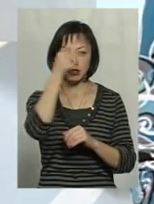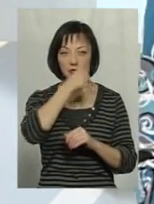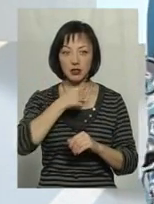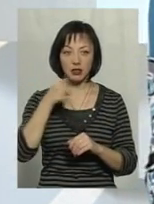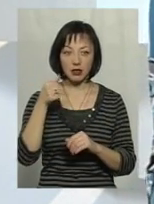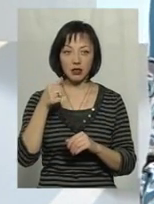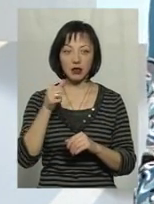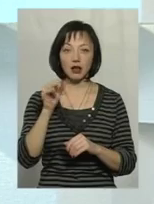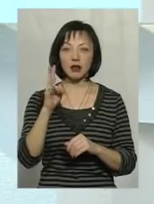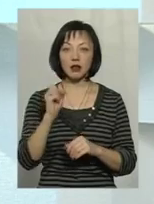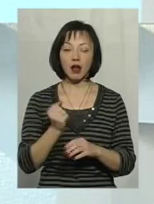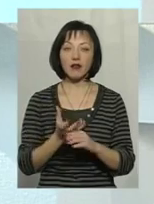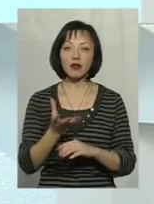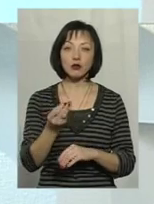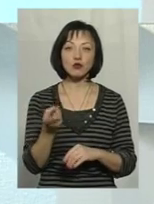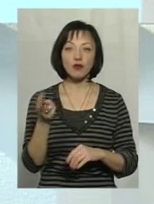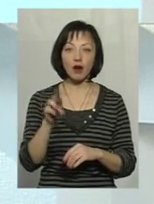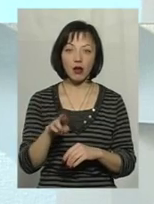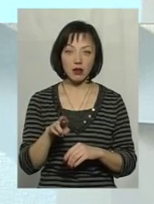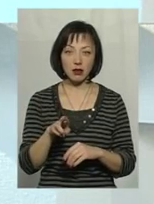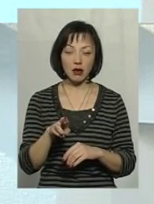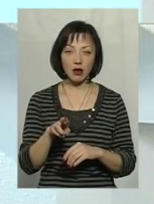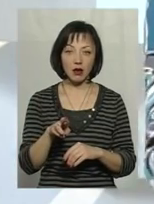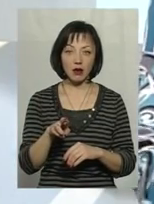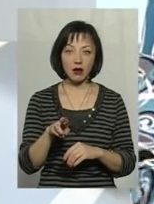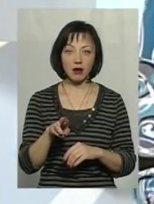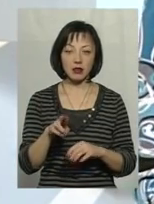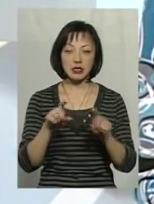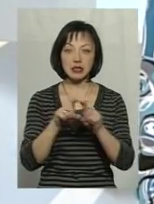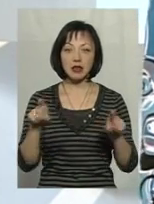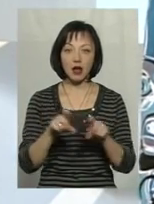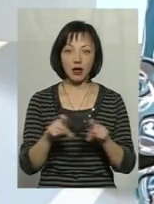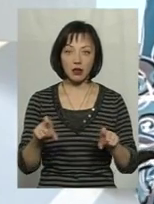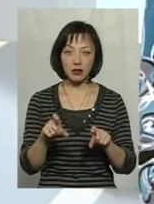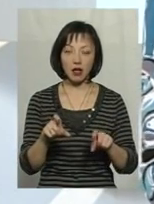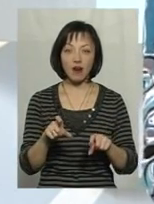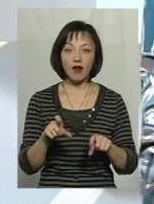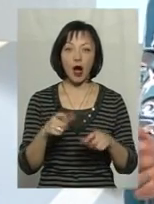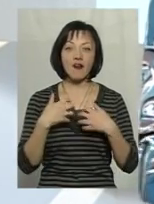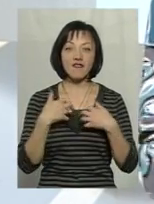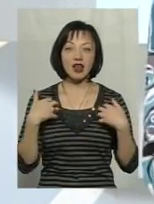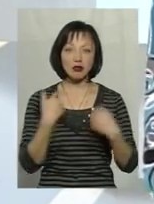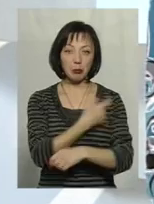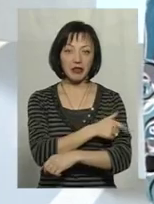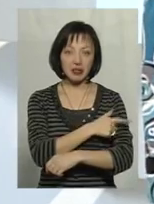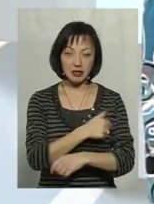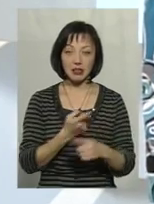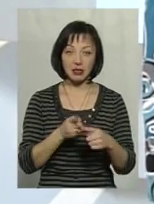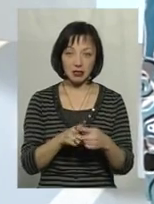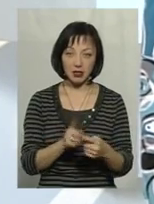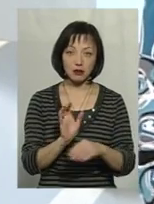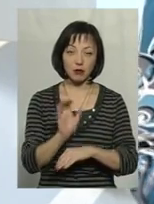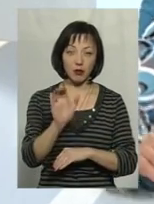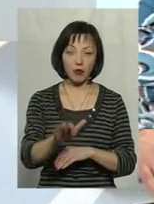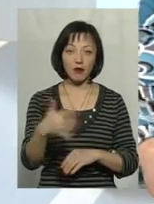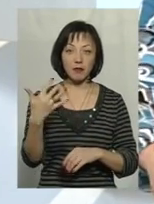на фінансування закладів ведмедицини, зокрема, на це спрямовано